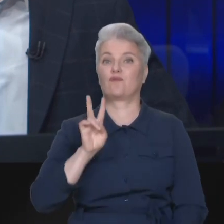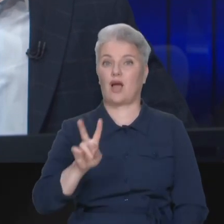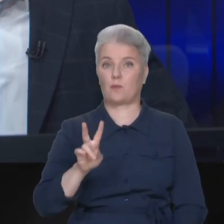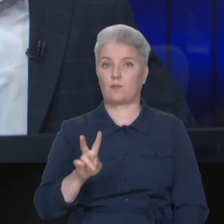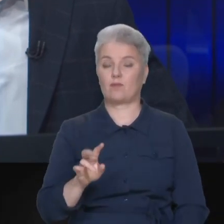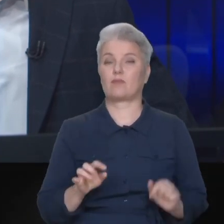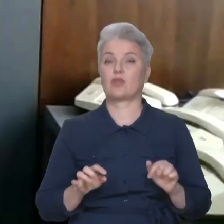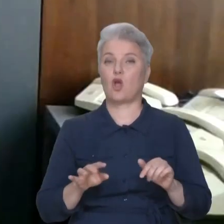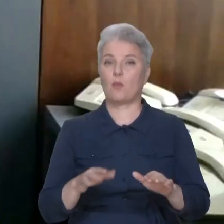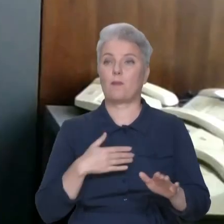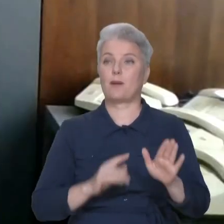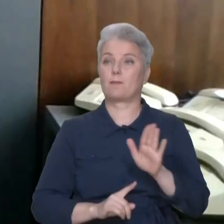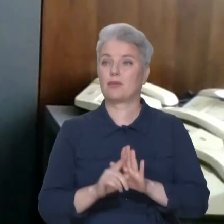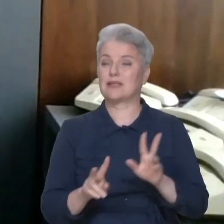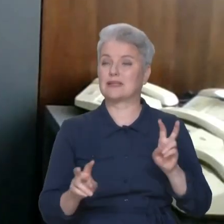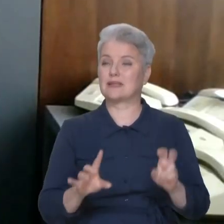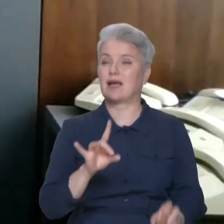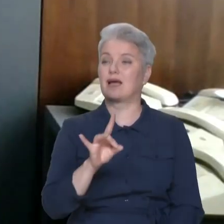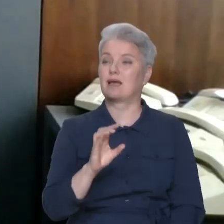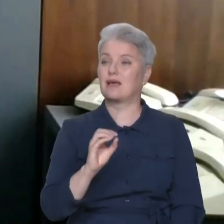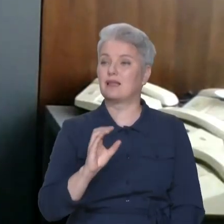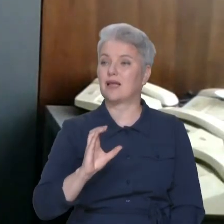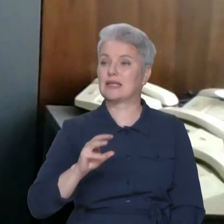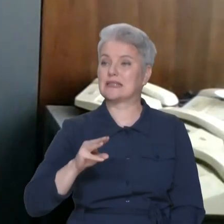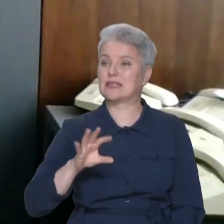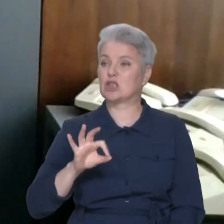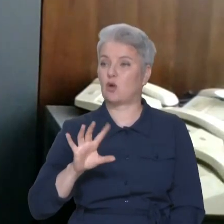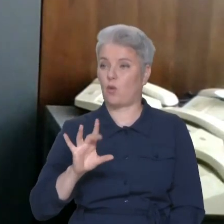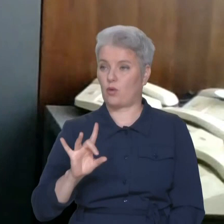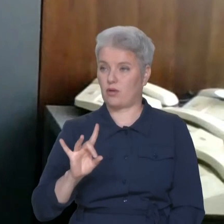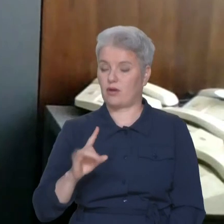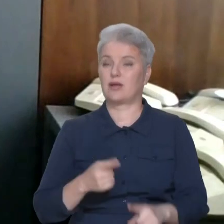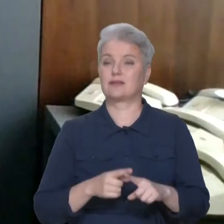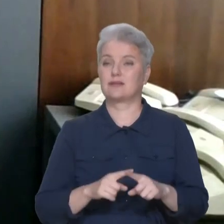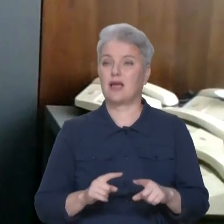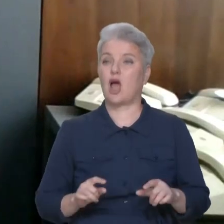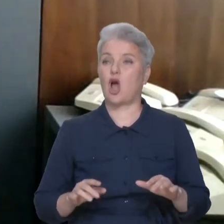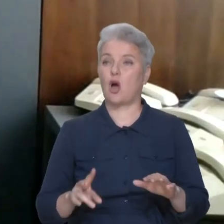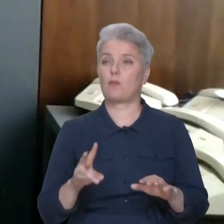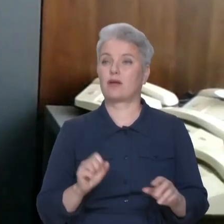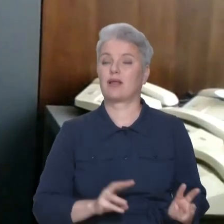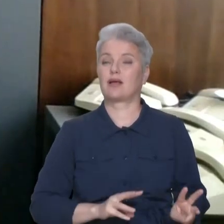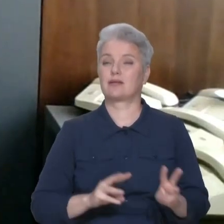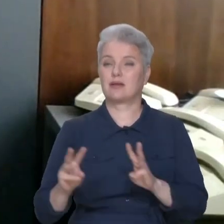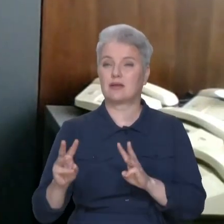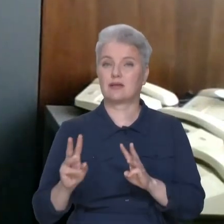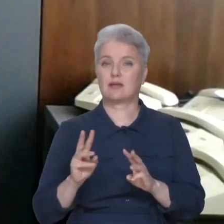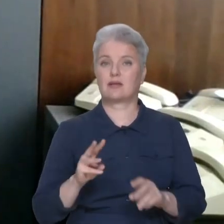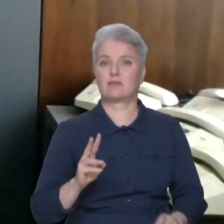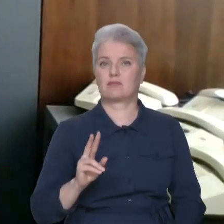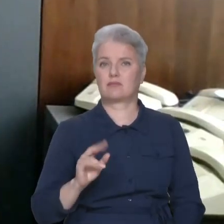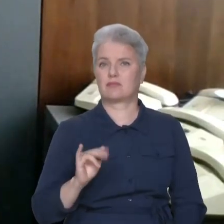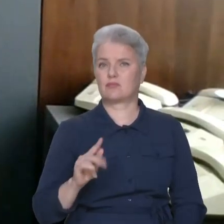кампанія, яку ми розпочали, називається «Рестор». Тобто це кампанія на сайті МКІПу, там зазначені